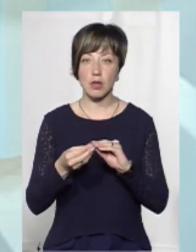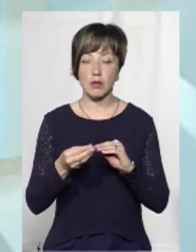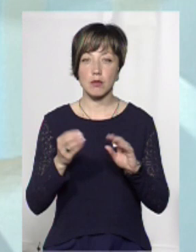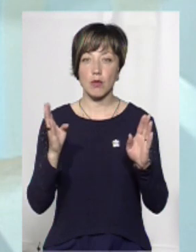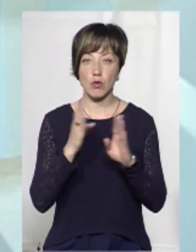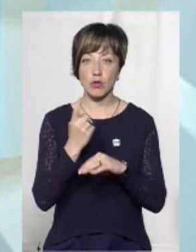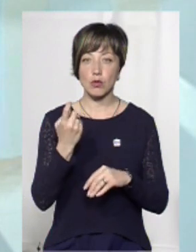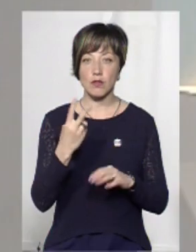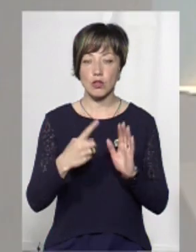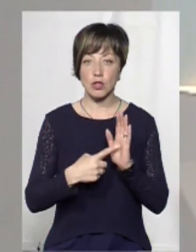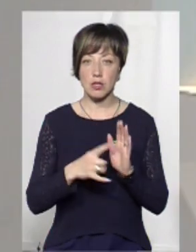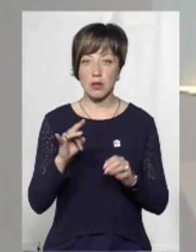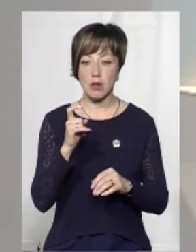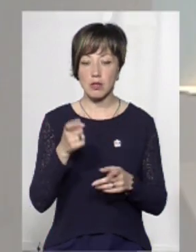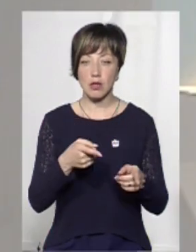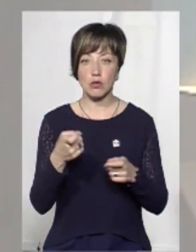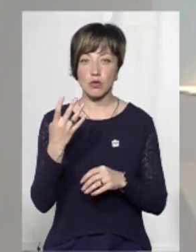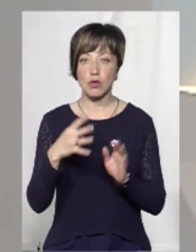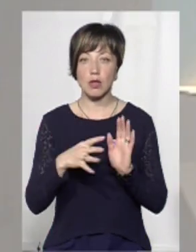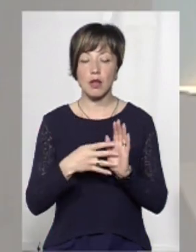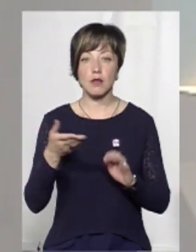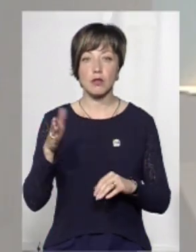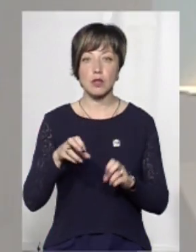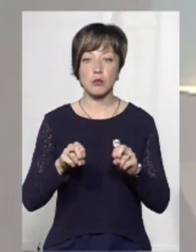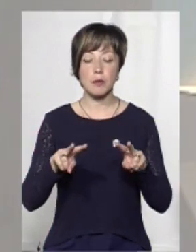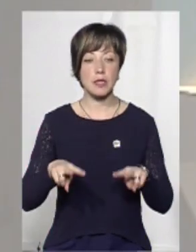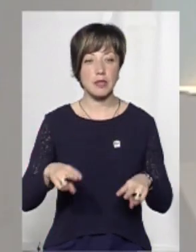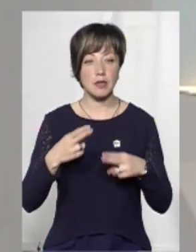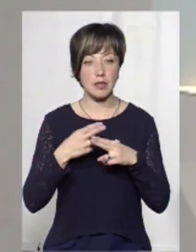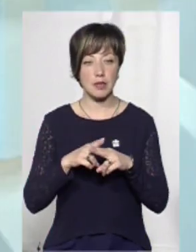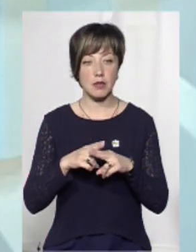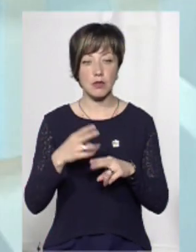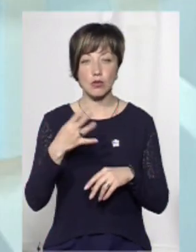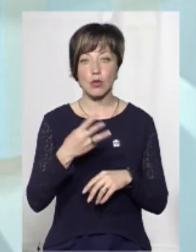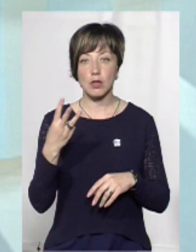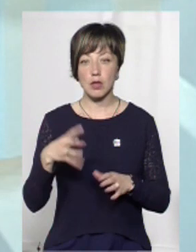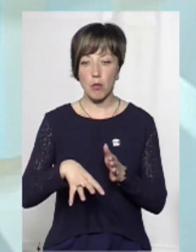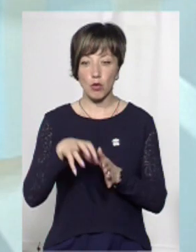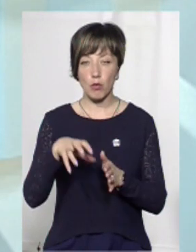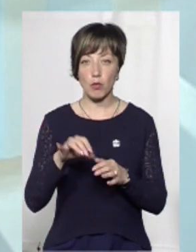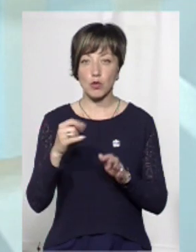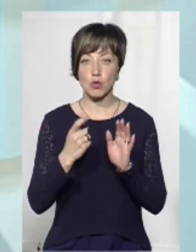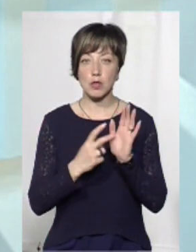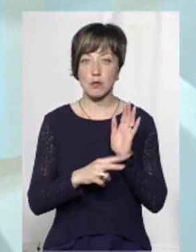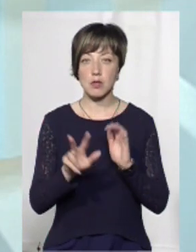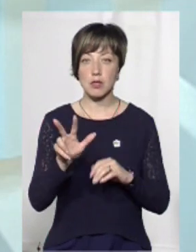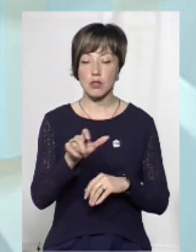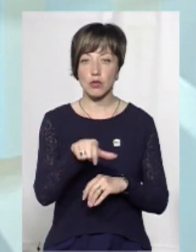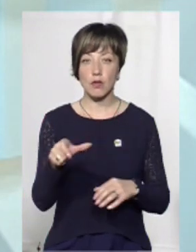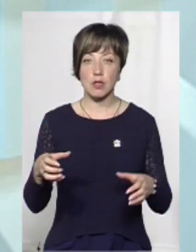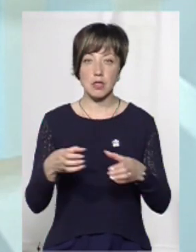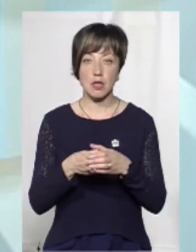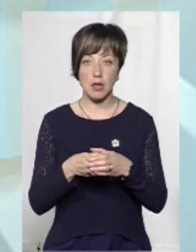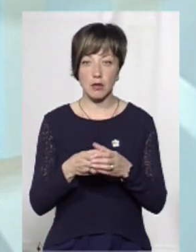126 разів, де було залучено 49 одиниць спеціальної техніки, 43 мотопомпи та 173 чоловіки